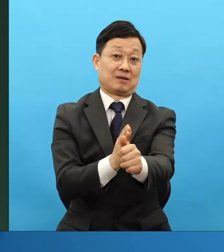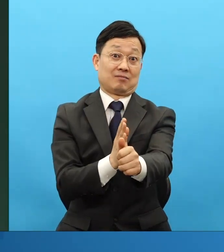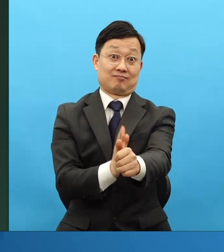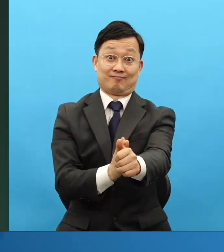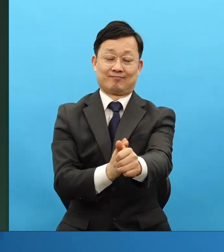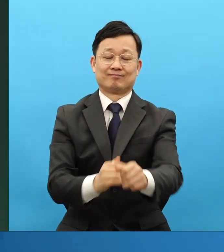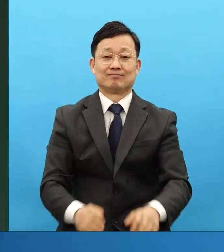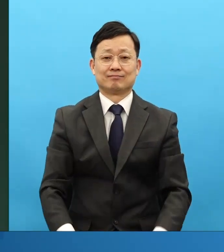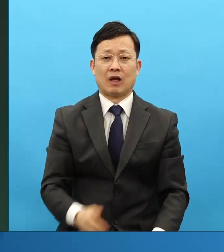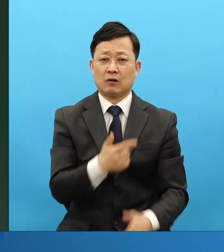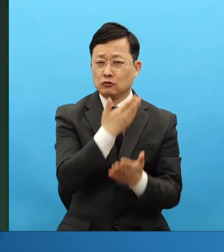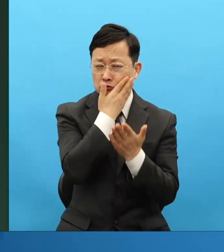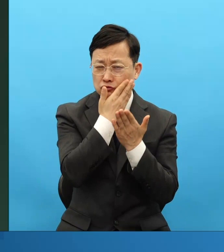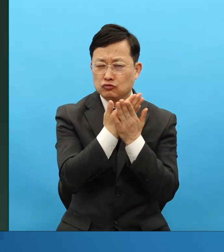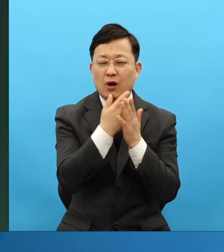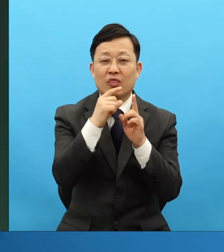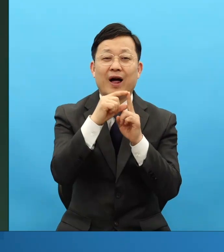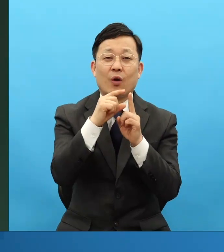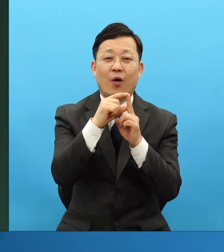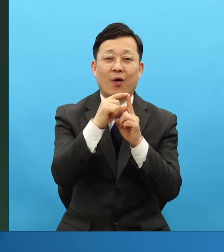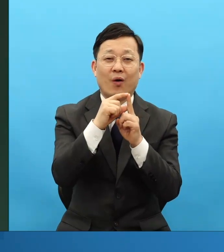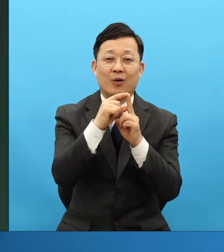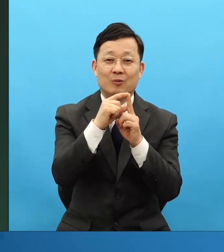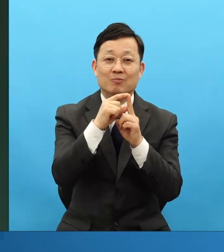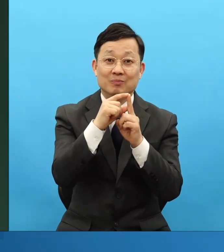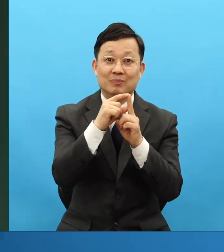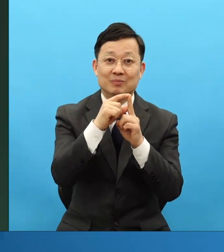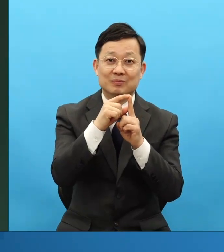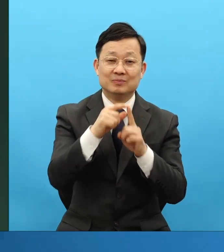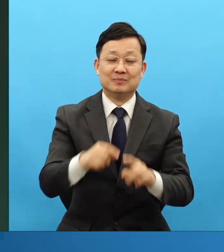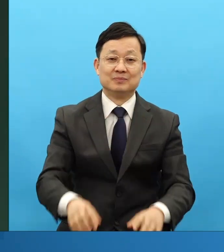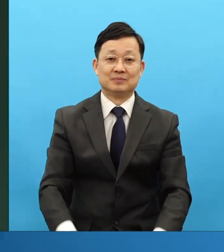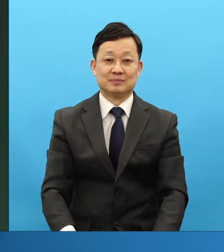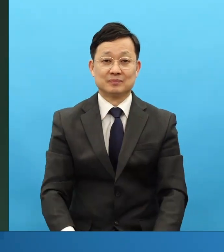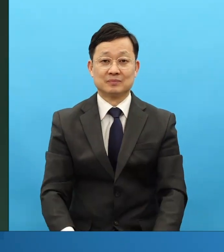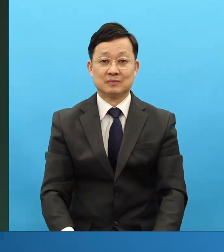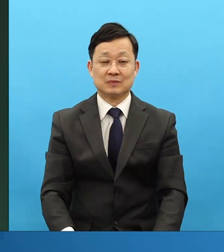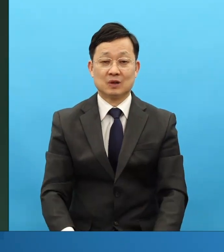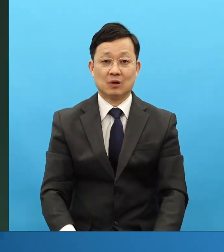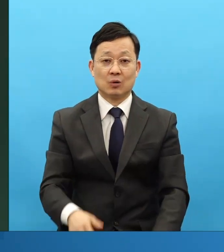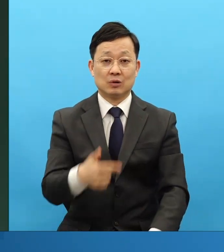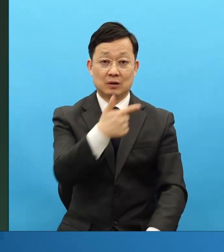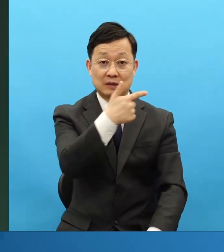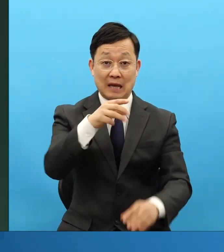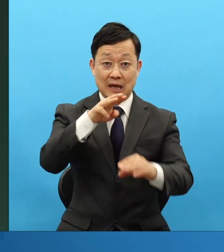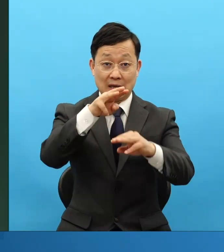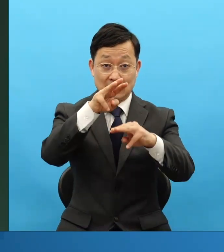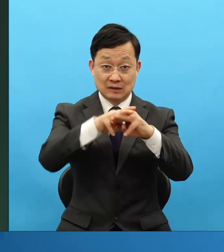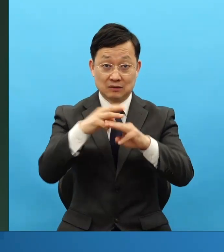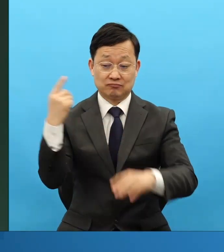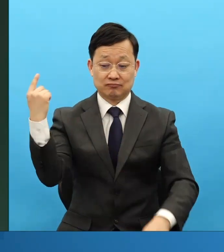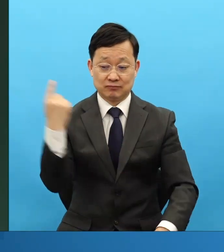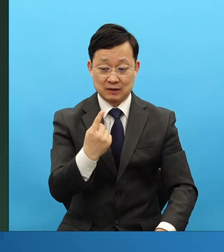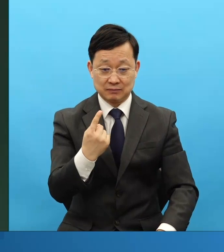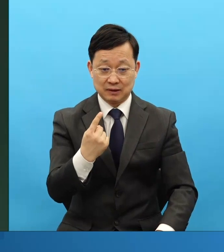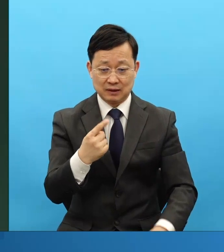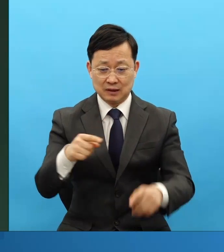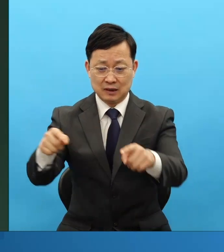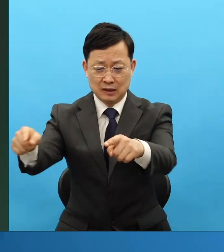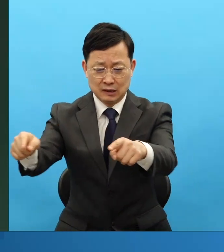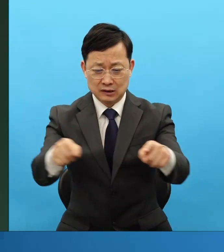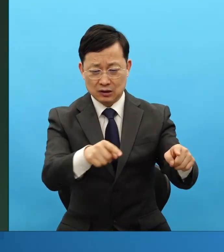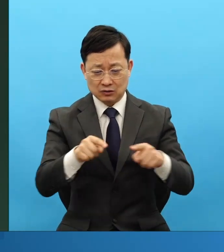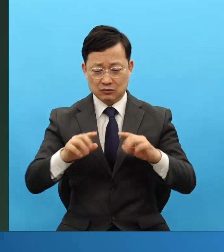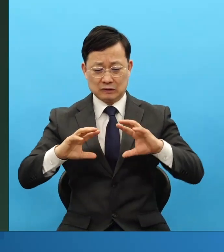굉장히 중요합니다. 그래서 우리 오늘 우리 중부권에 왔습니다마는 전국 세계는요.